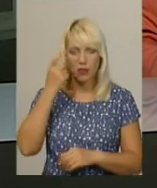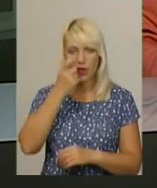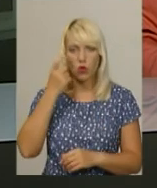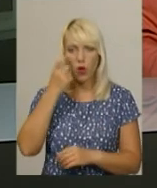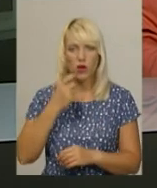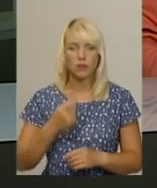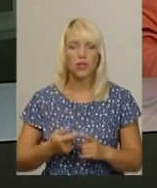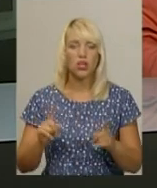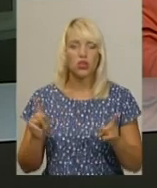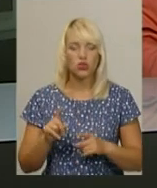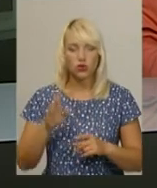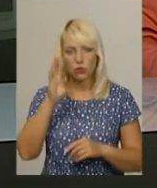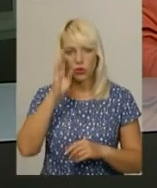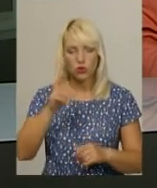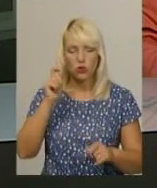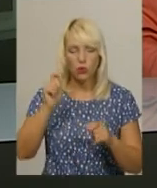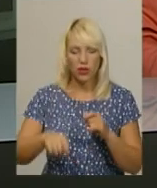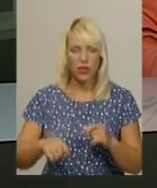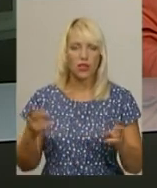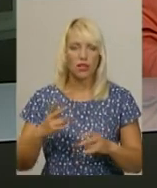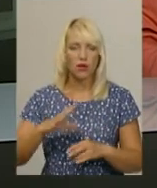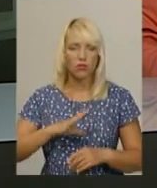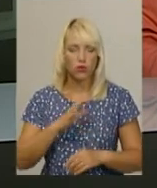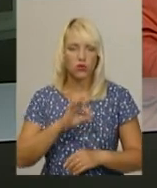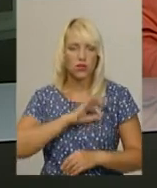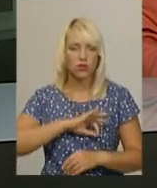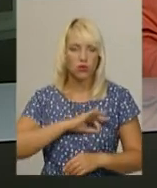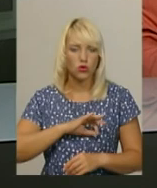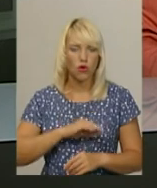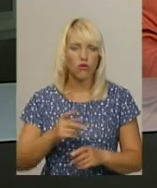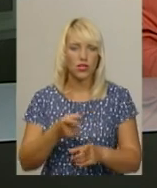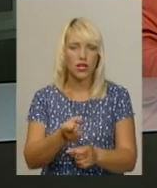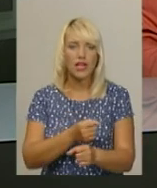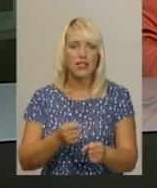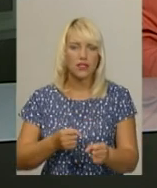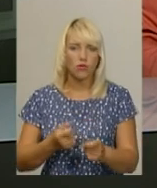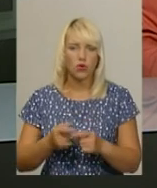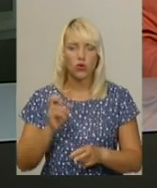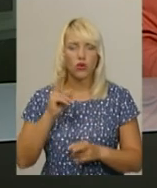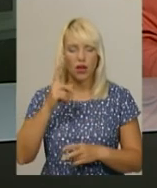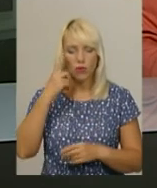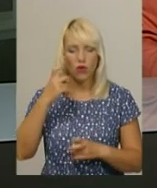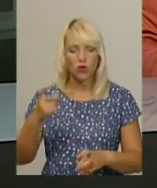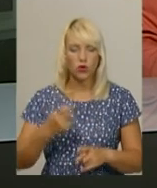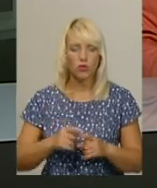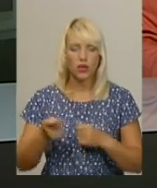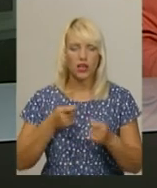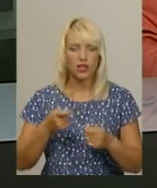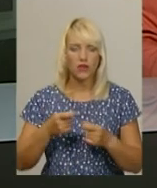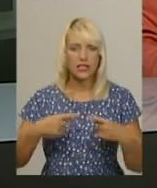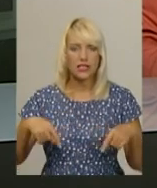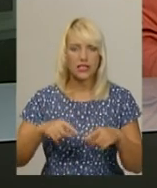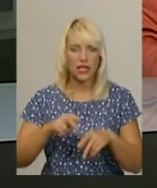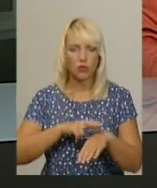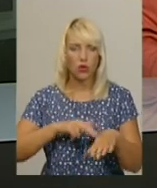Щоб його зупинити, правоохоронцям довелося застосувати зброю. Як повідомила керівник сектору комунікації обласного управління поліції